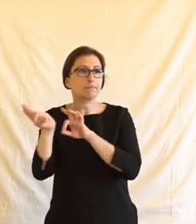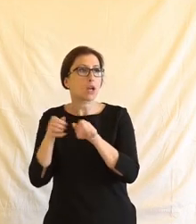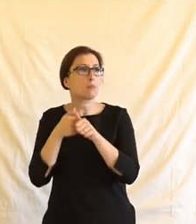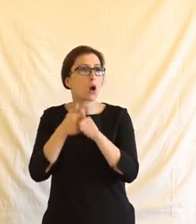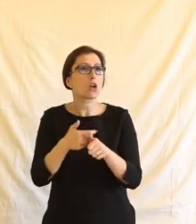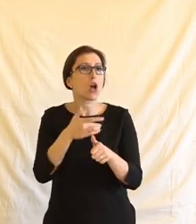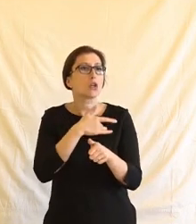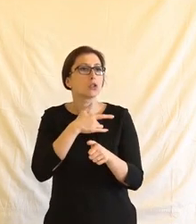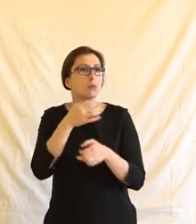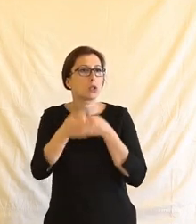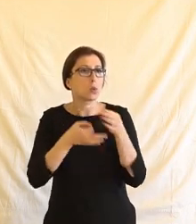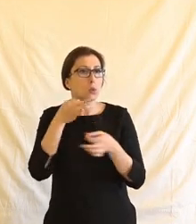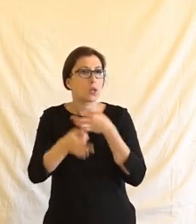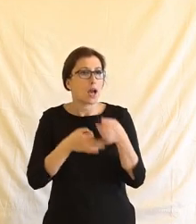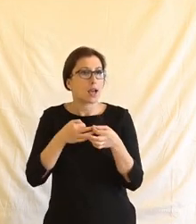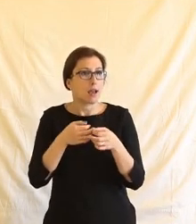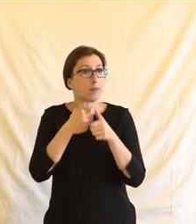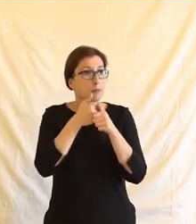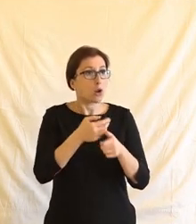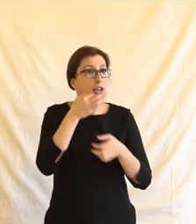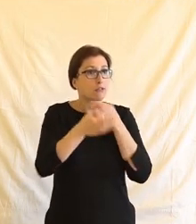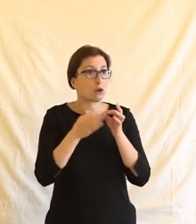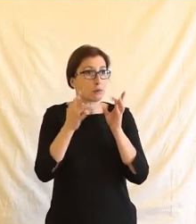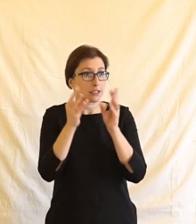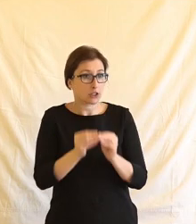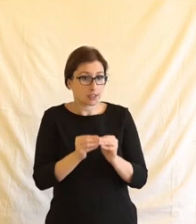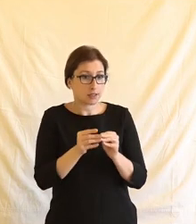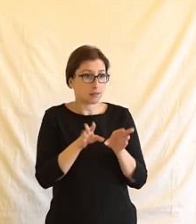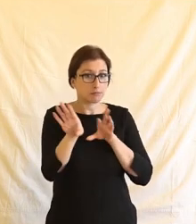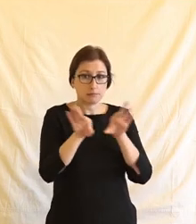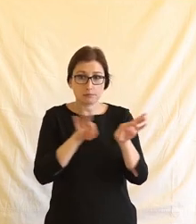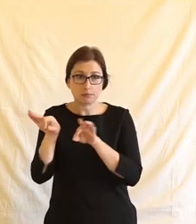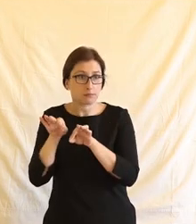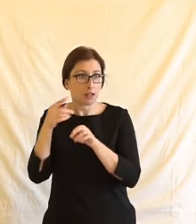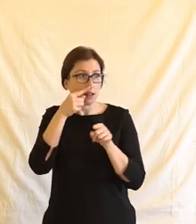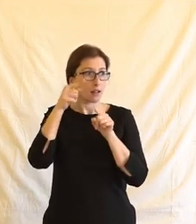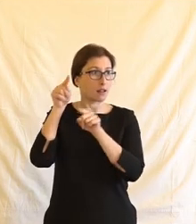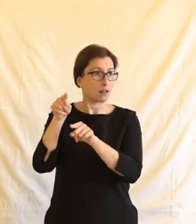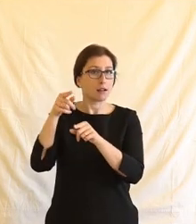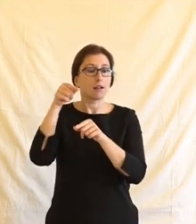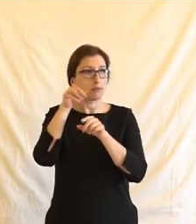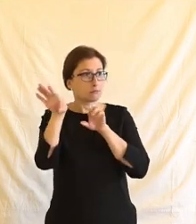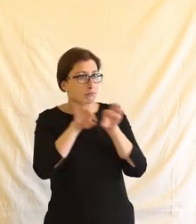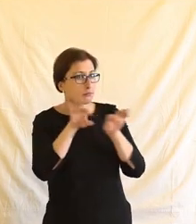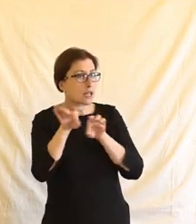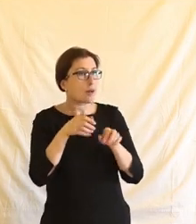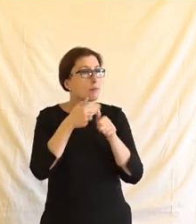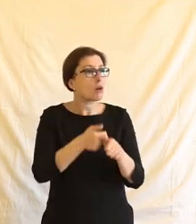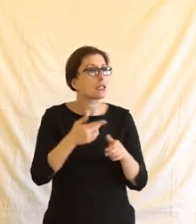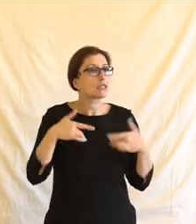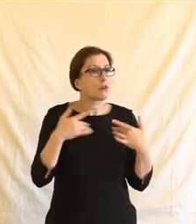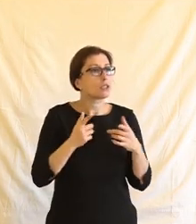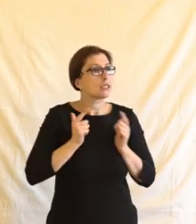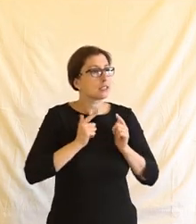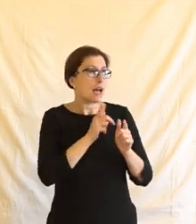osobních údajů v Národním zdravotním informačním systému s tím, tedy, že by se podle těch dat o jejich zdravotním stavu